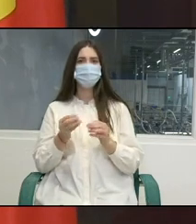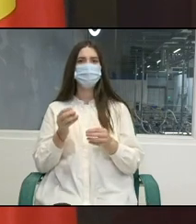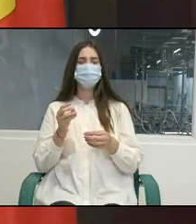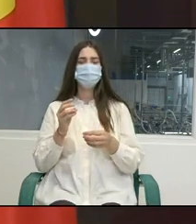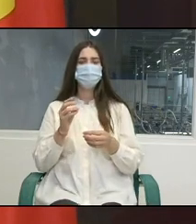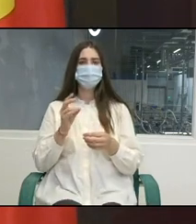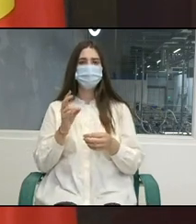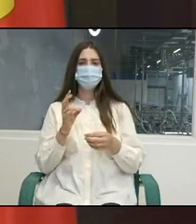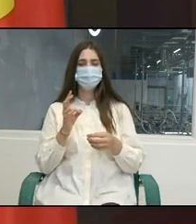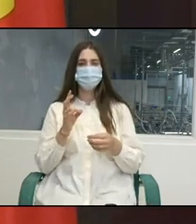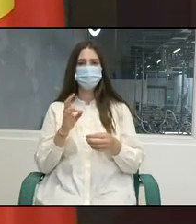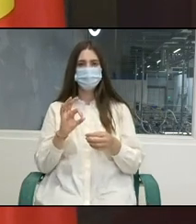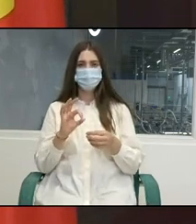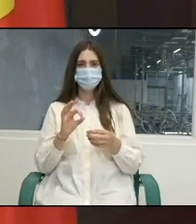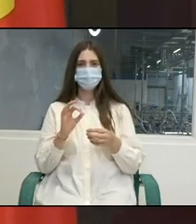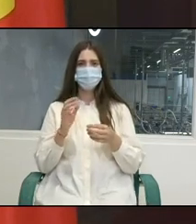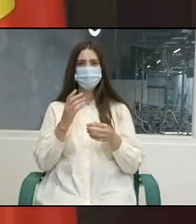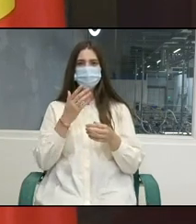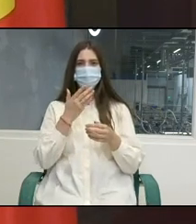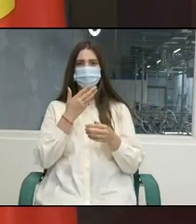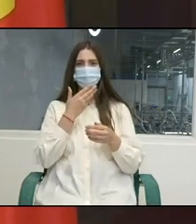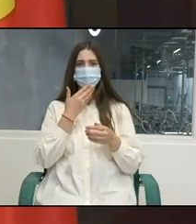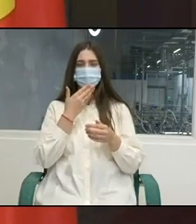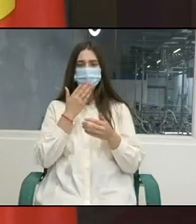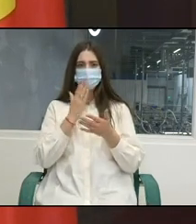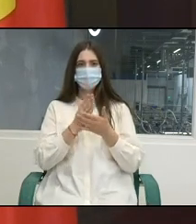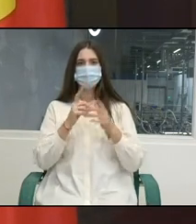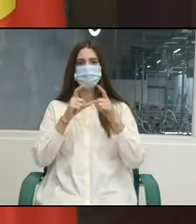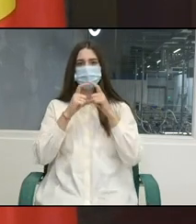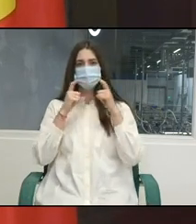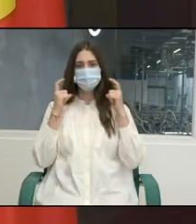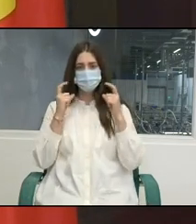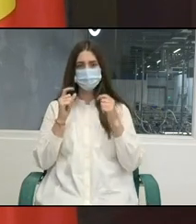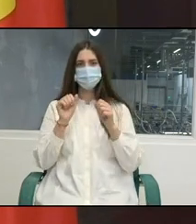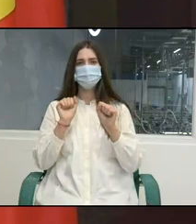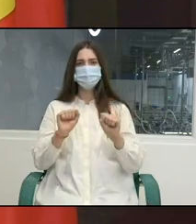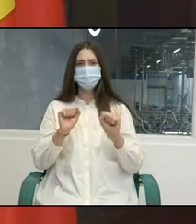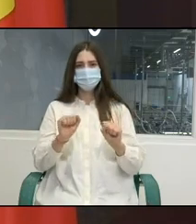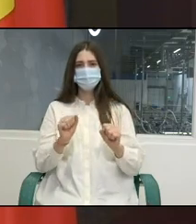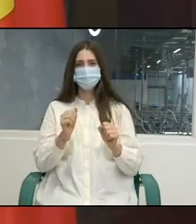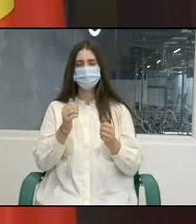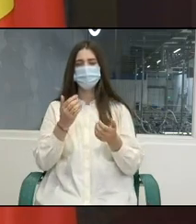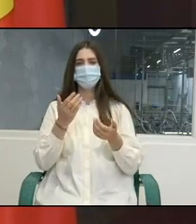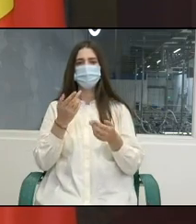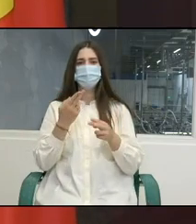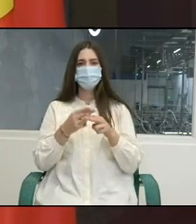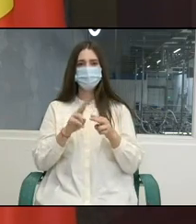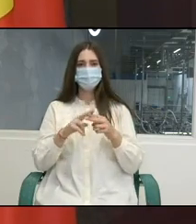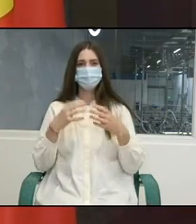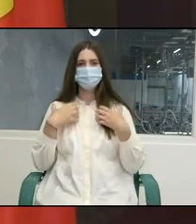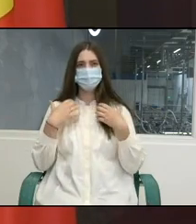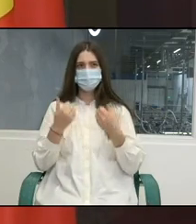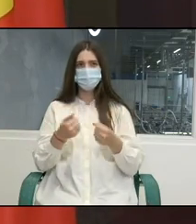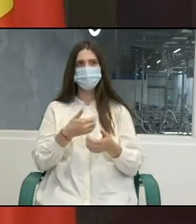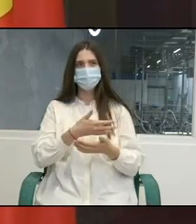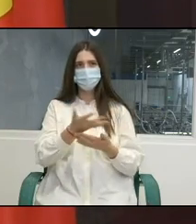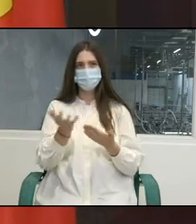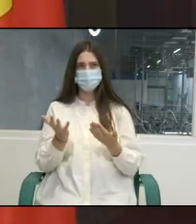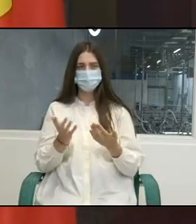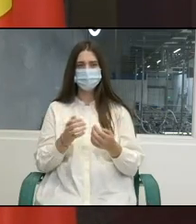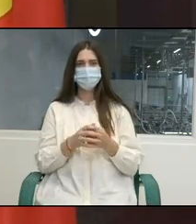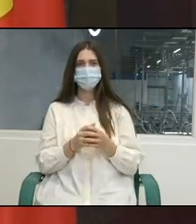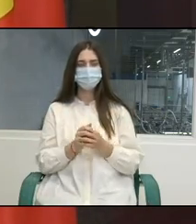limitată aici în studioul improvizat și o participare mult mai extinsă în regim